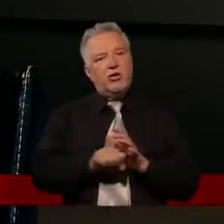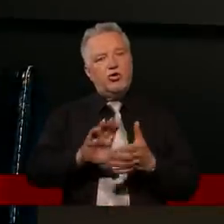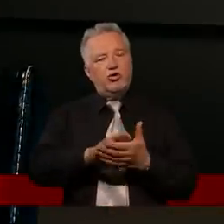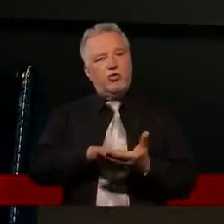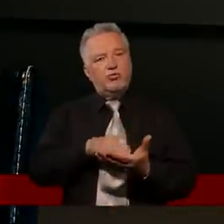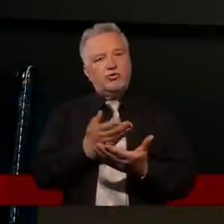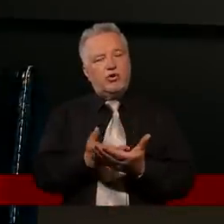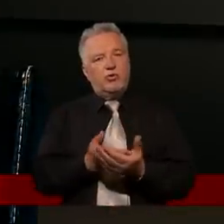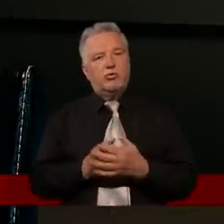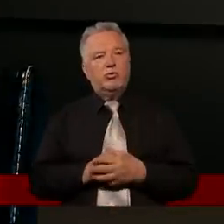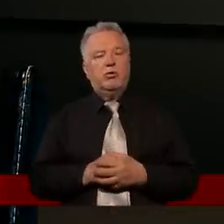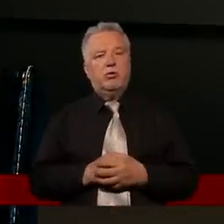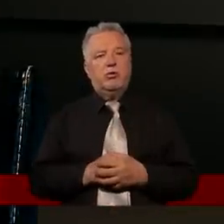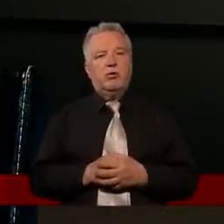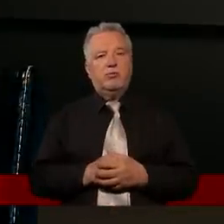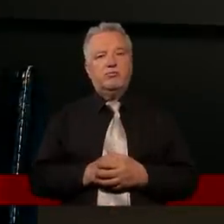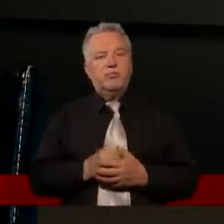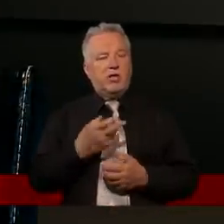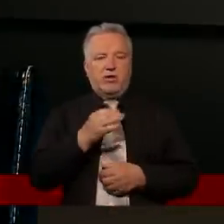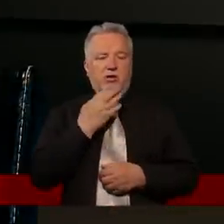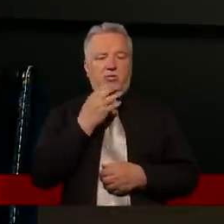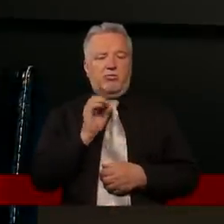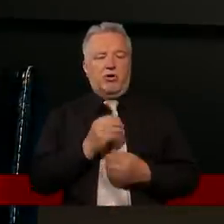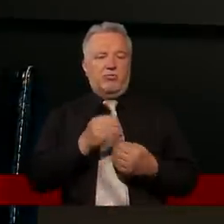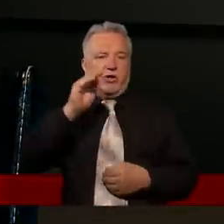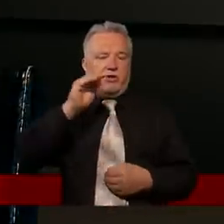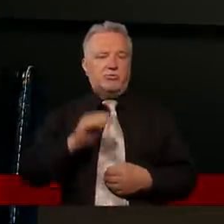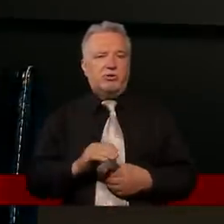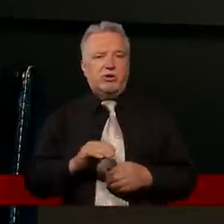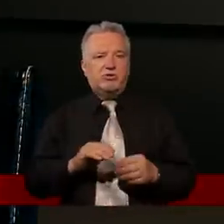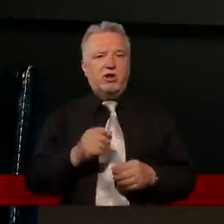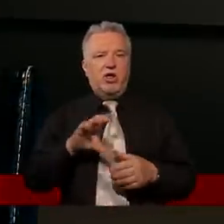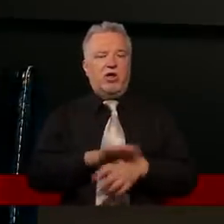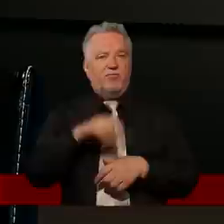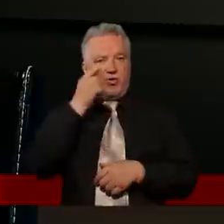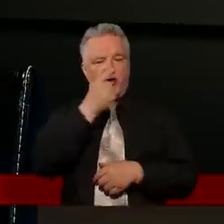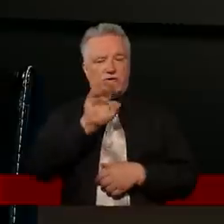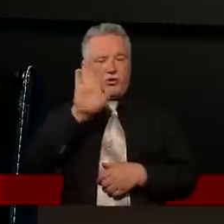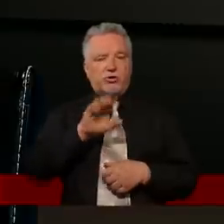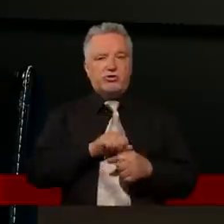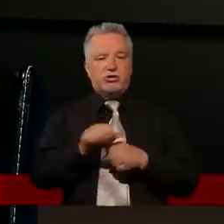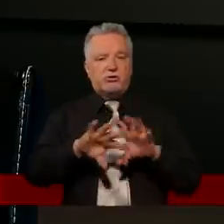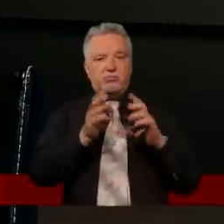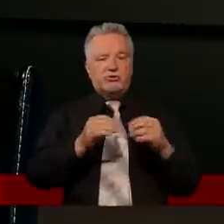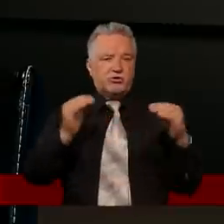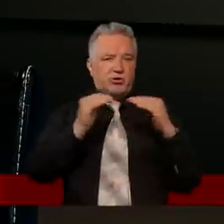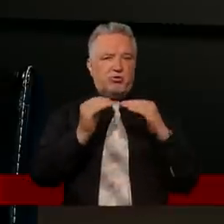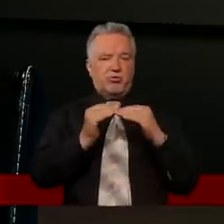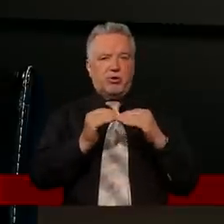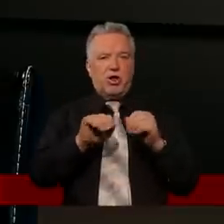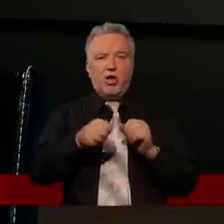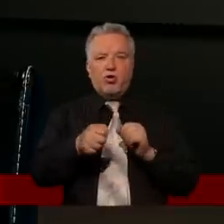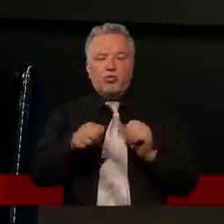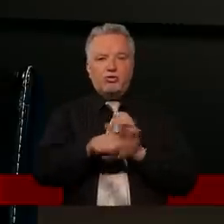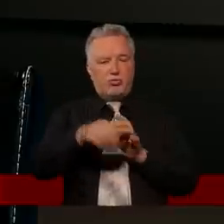tymi pojęciami większy, mniejszy, bo wszyscy jesteśmy absolutnie równi w oczach Boga, natomiast kluczem tutaj całej tej